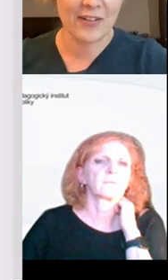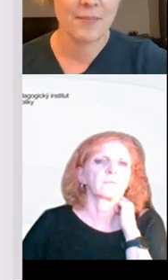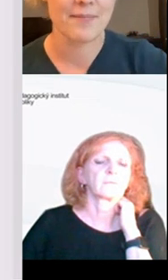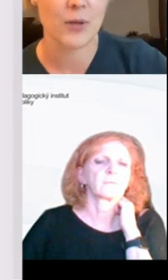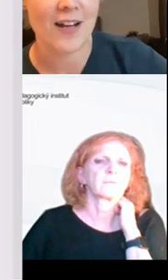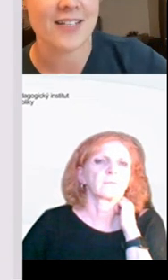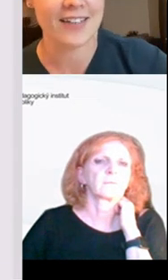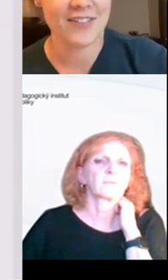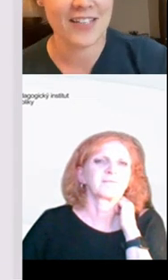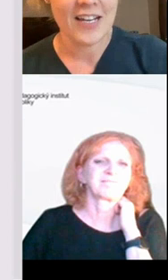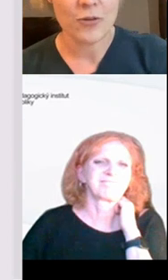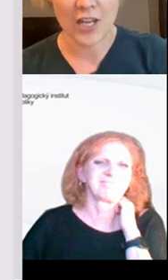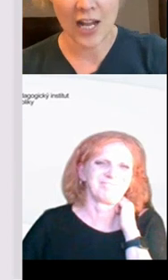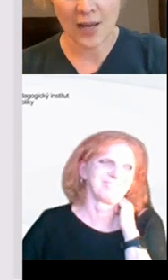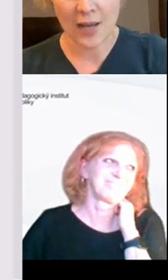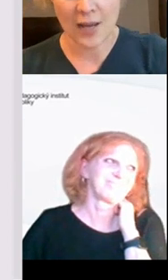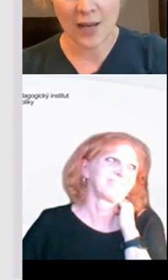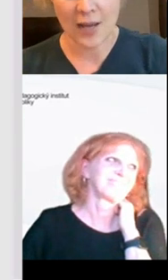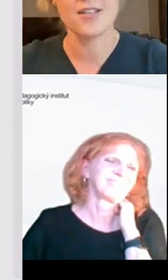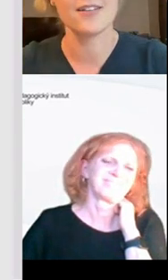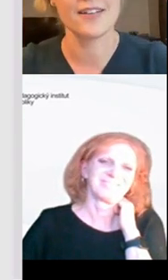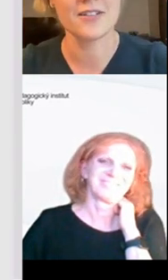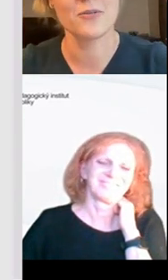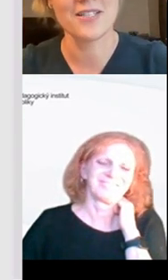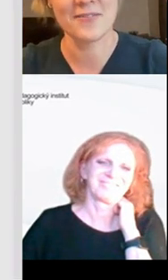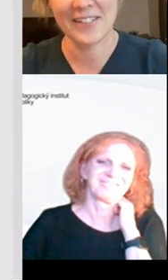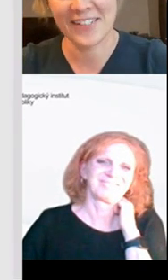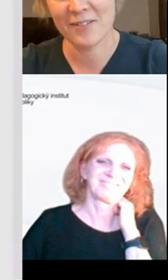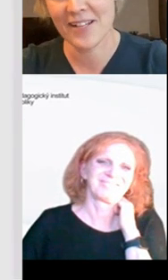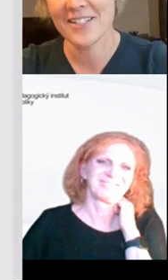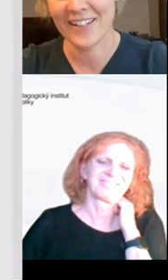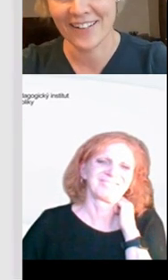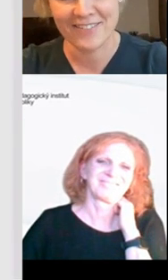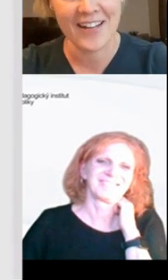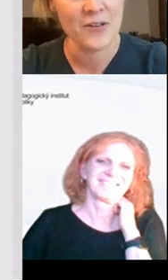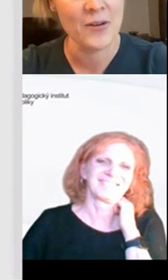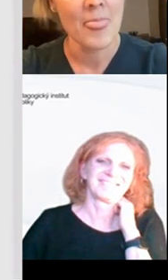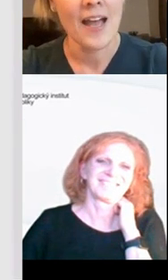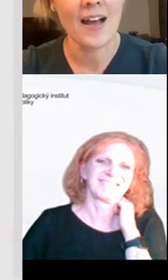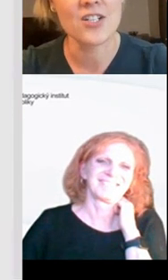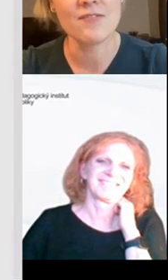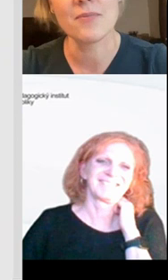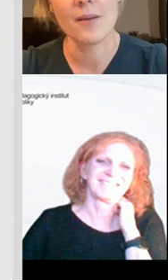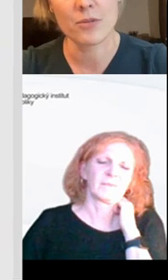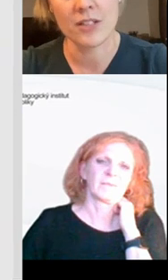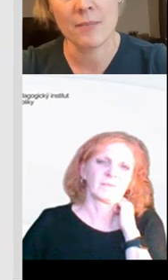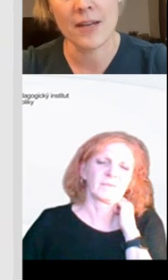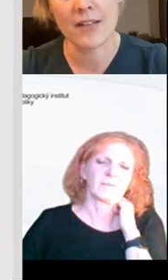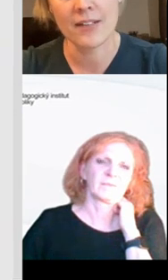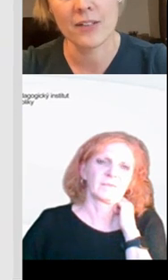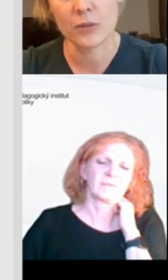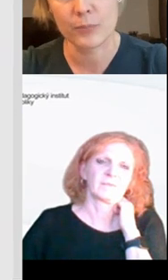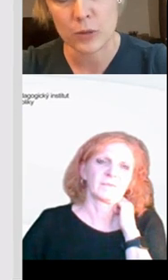který měl být velmi pro vás aktivní, uděláme tak trošku zase, tak jak jste u nás zvykli na webinářích na nalývárnu a že vám teda